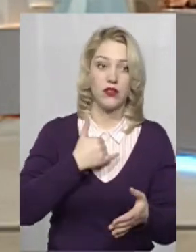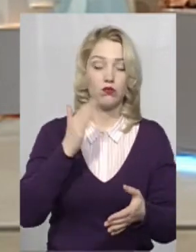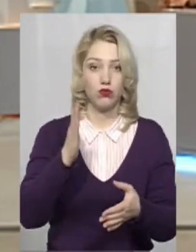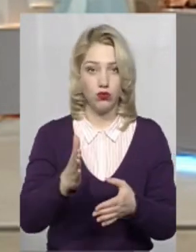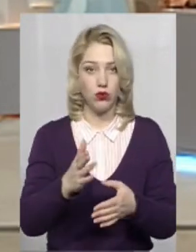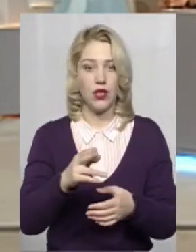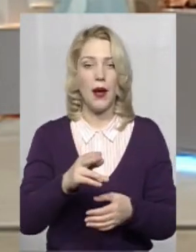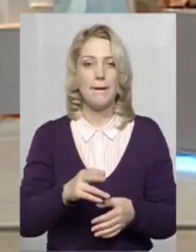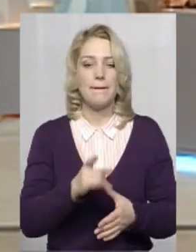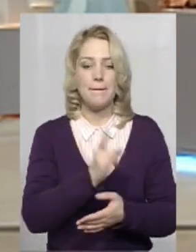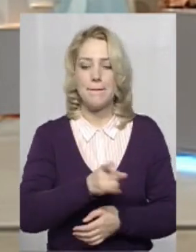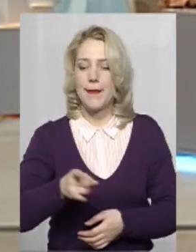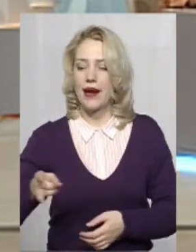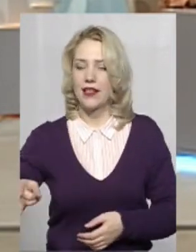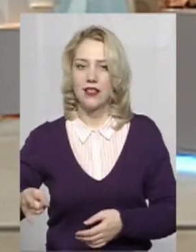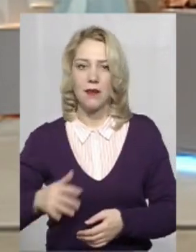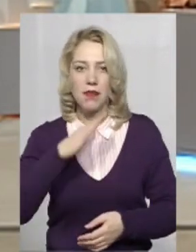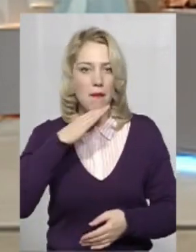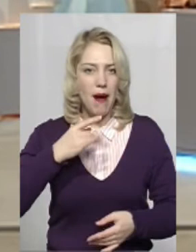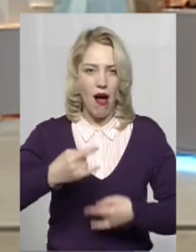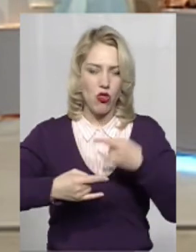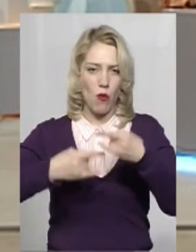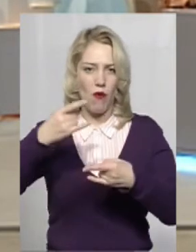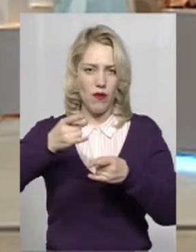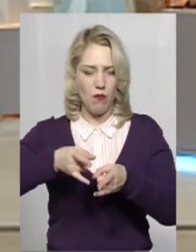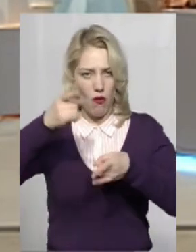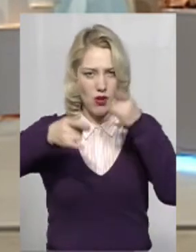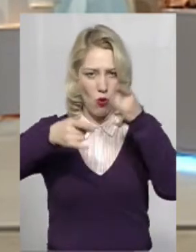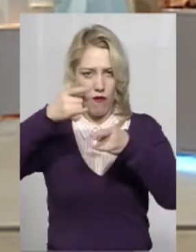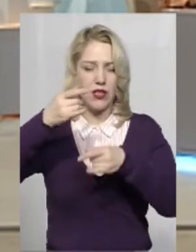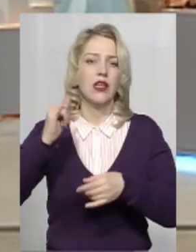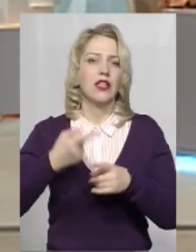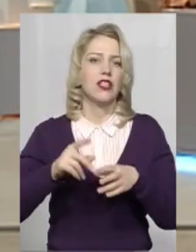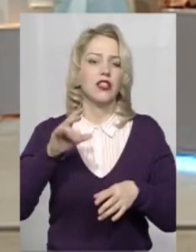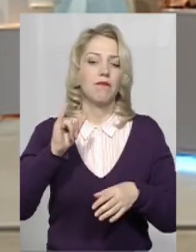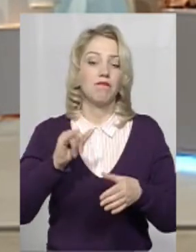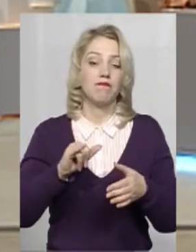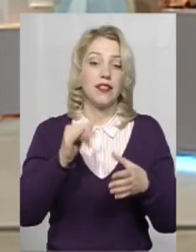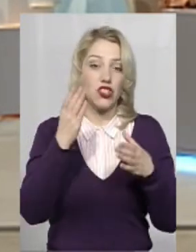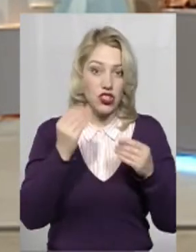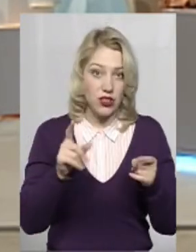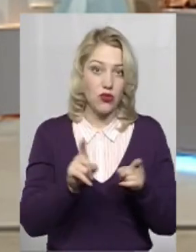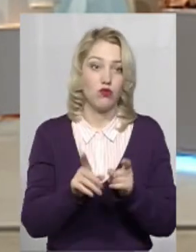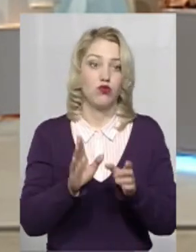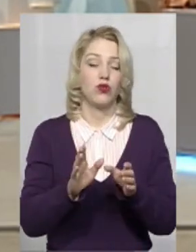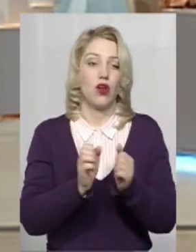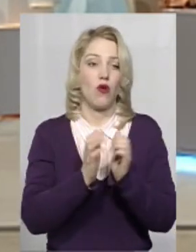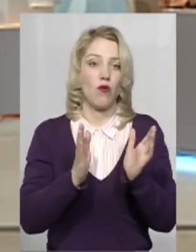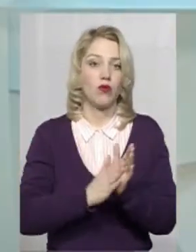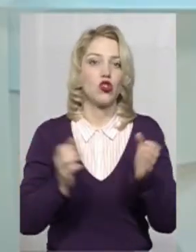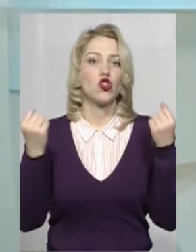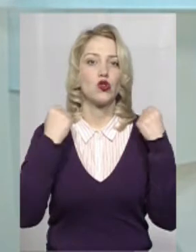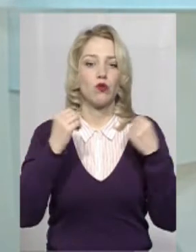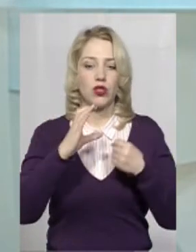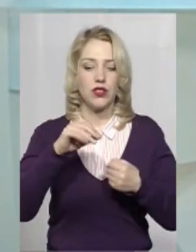паркінг багатоповерховий, бо місту зараз потрібен паркінг. і так само будується комплекс спортсіті,